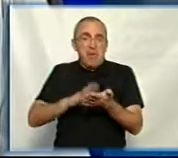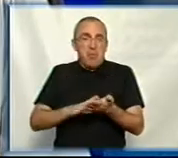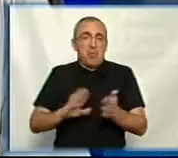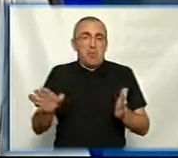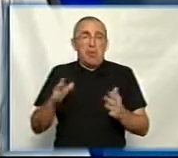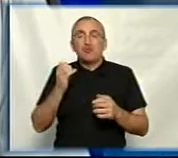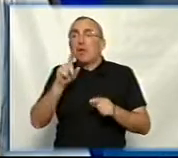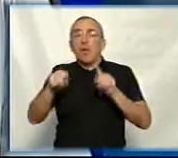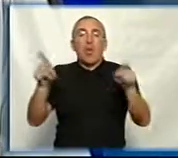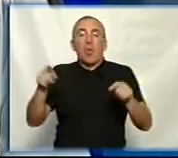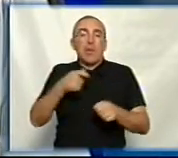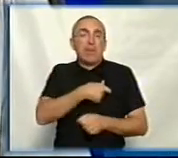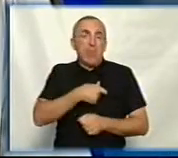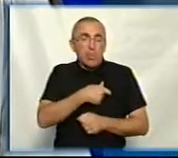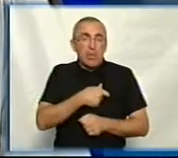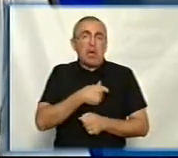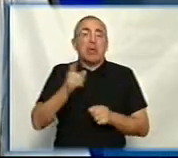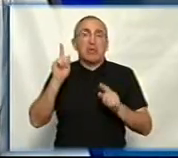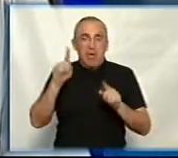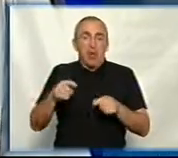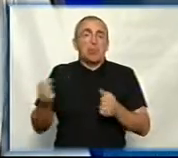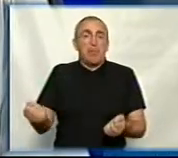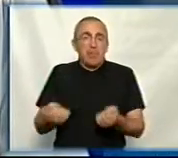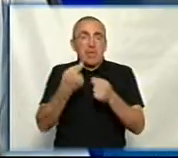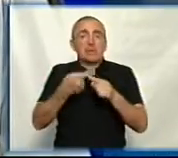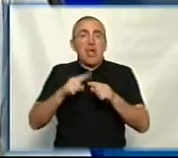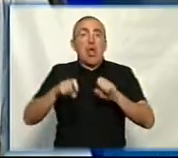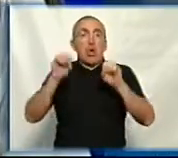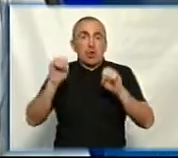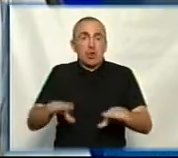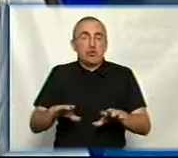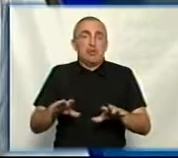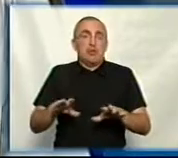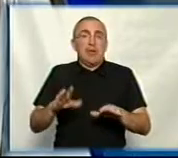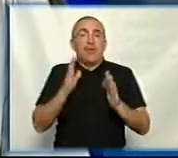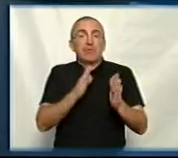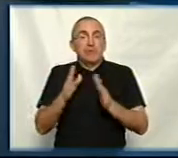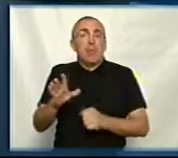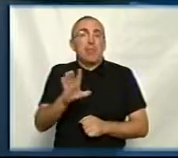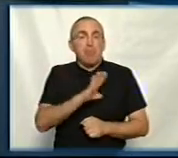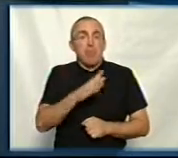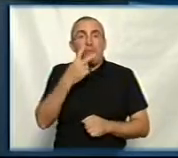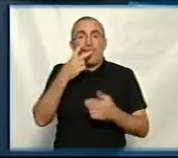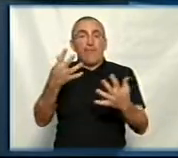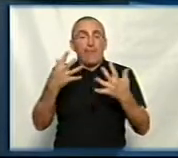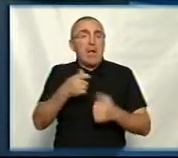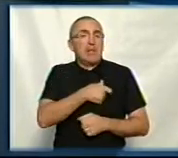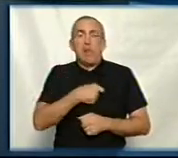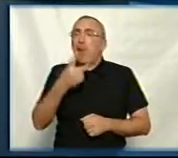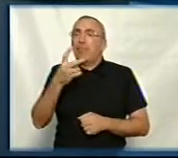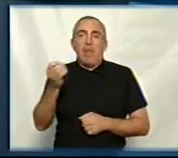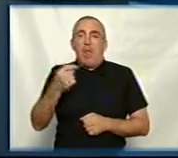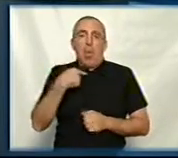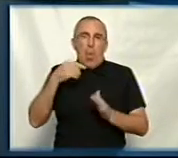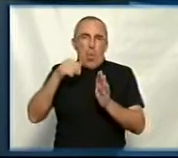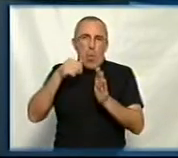декілька депутатів, які також підтримували це рішення. Але в системі було видно, що депутат не голосував.